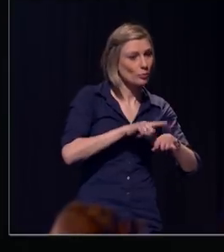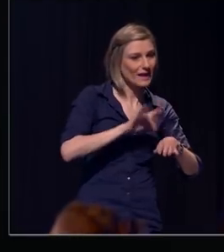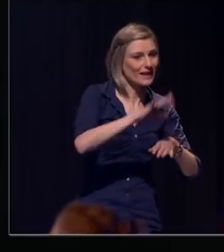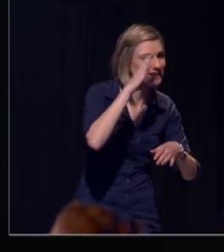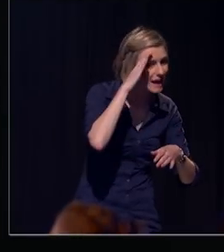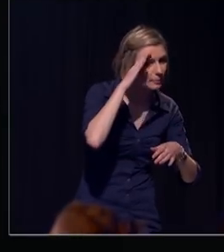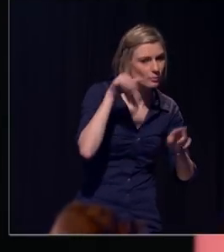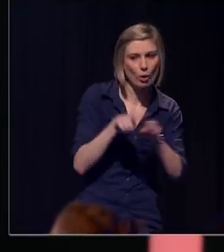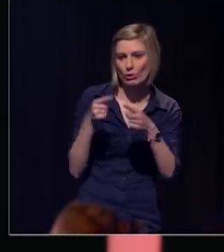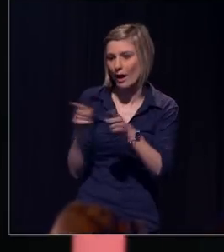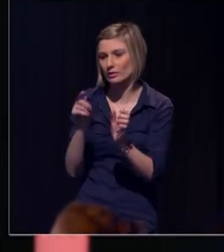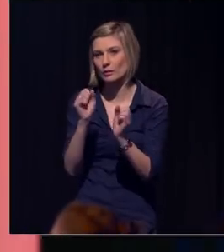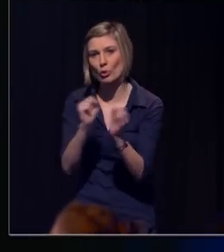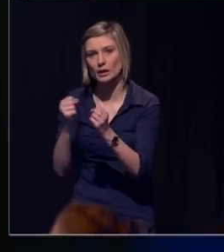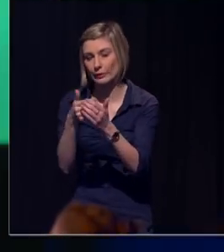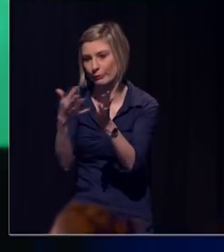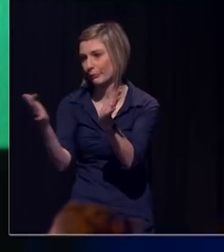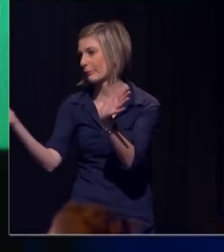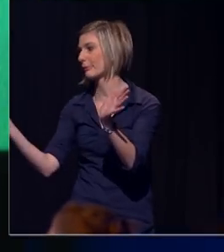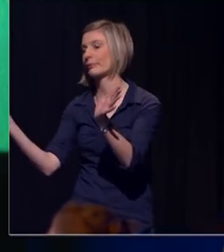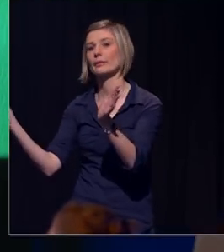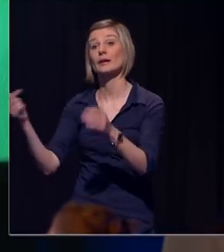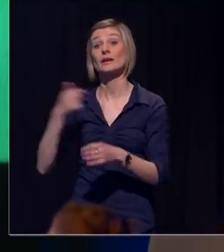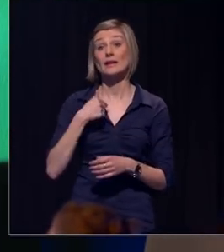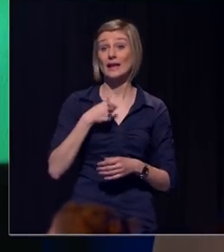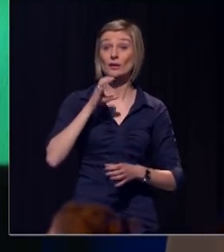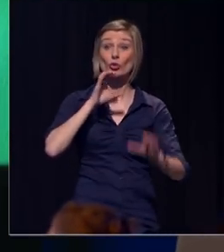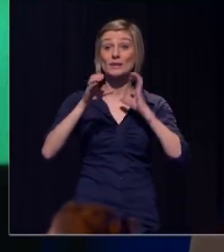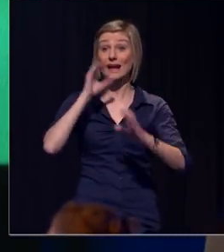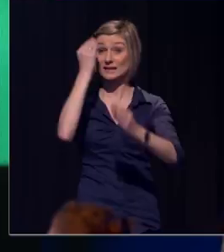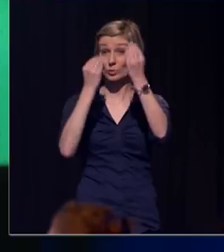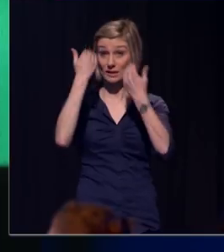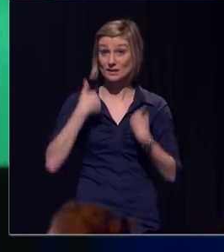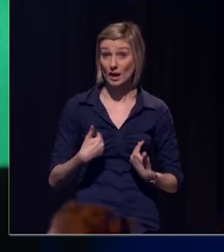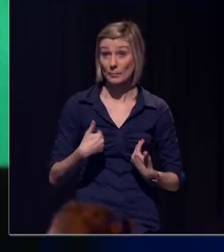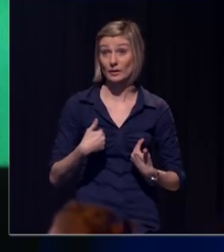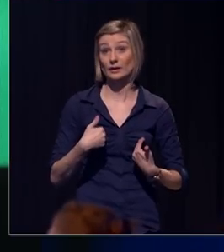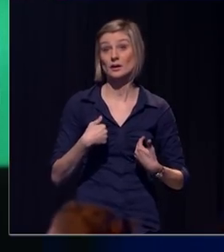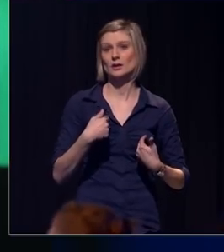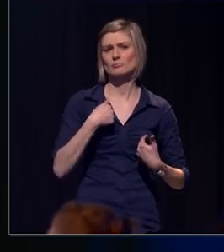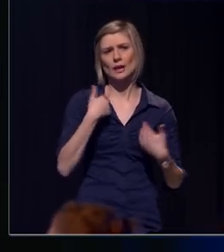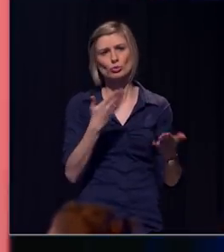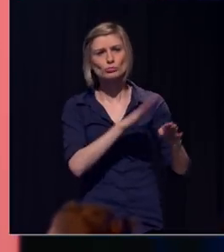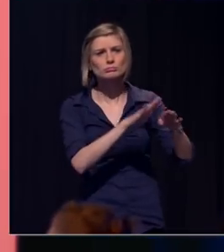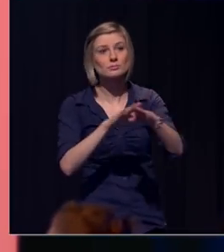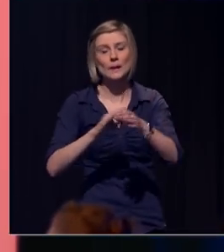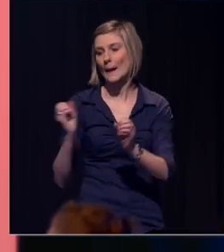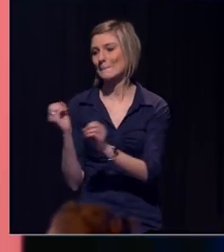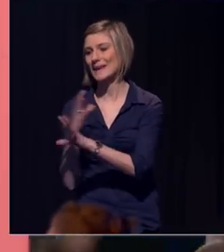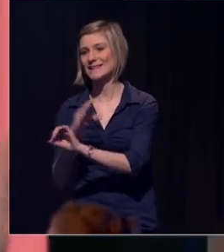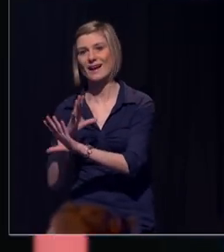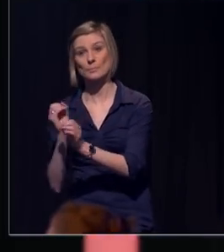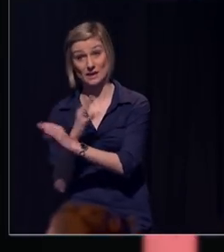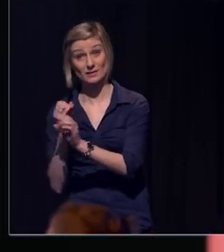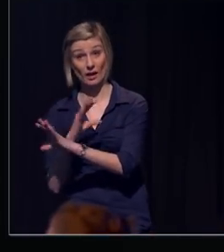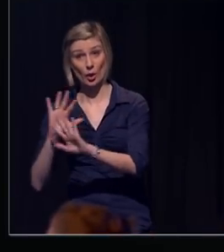Ik ben een communicatiewetenschapper en ik kom vandaag vertellen hoe dat media inspelen op dat proces. Mijn onderzoek bestaat eruit